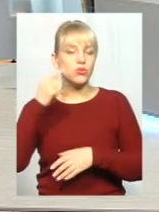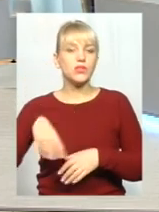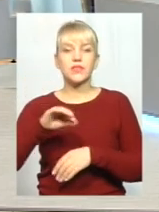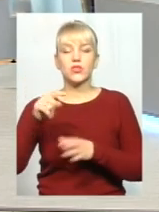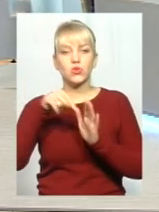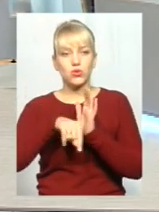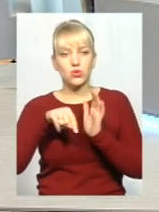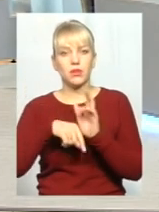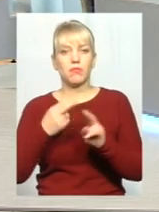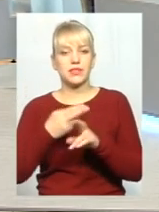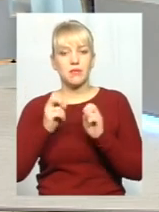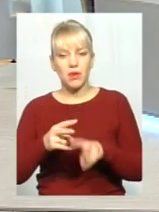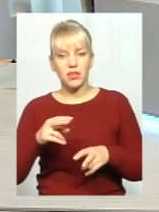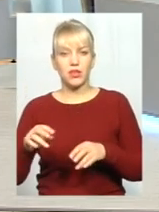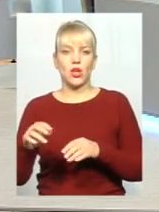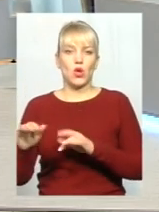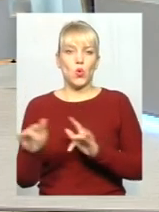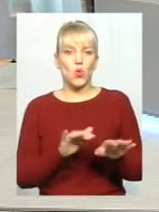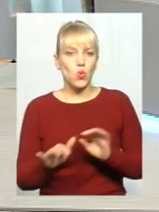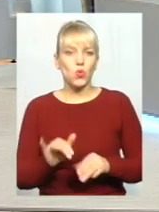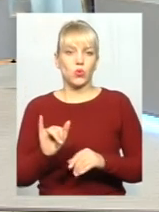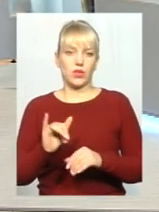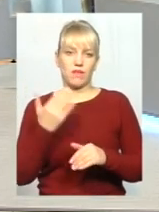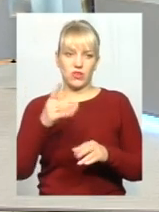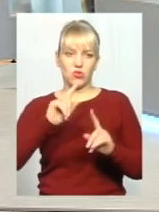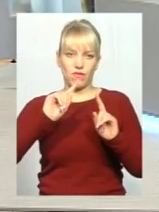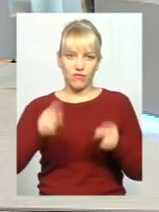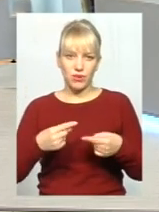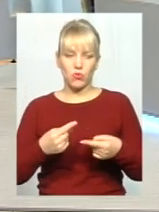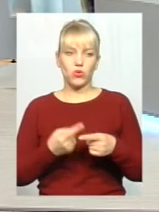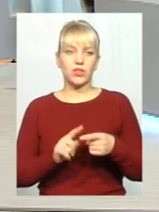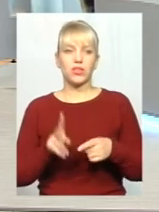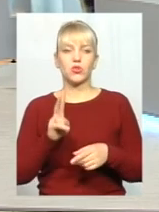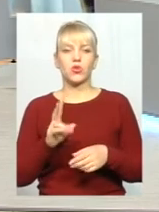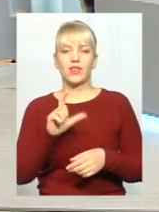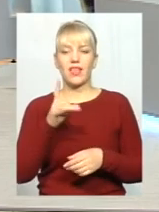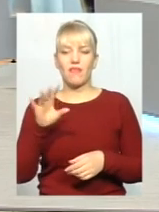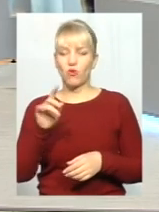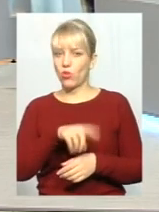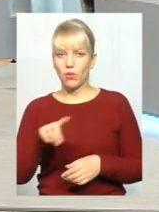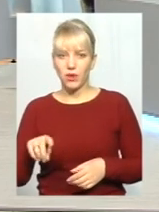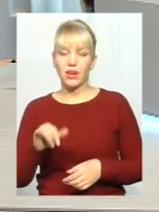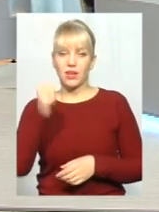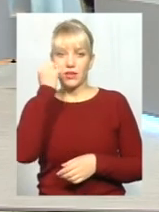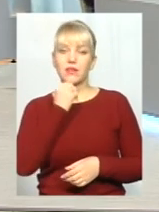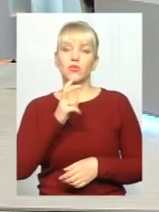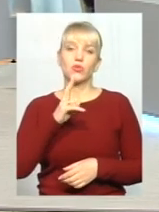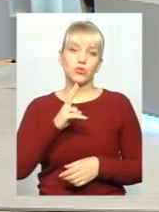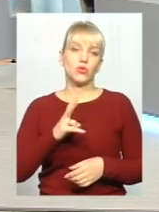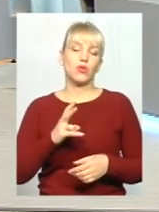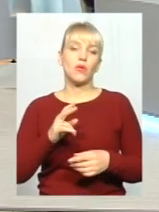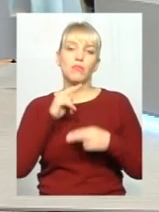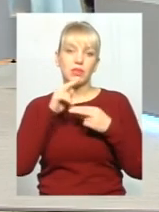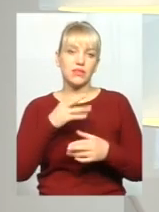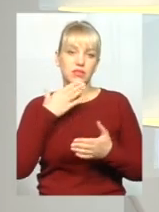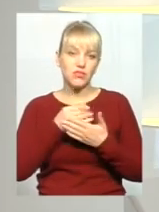стосується безпеки руху, і все ж таки вашу вимогу тих, хто їздить на євро-номерах. Ну, і дякую всім, хто приділив свій